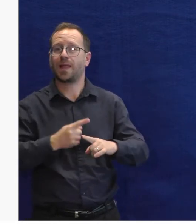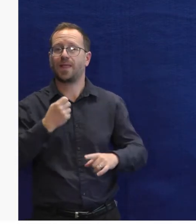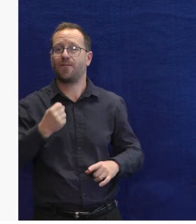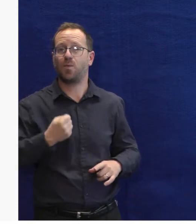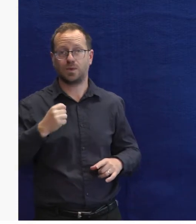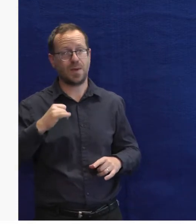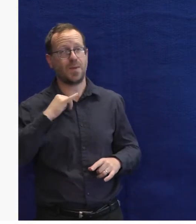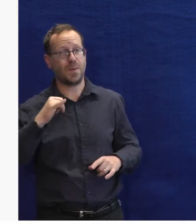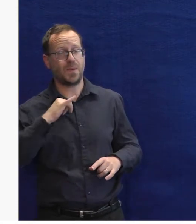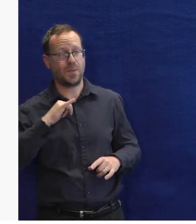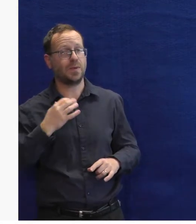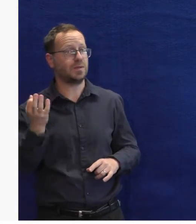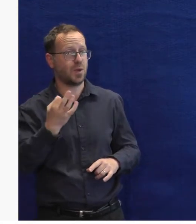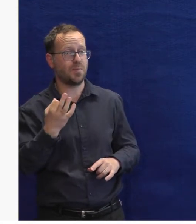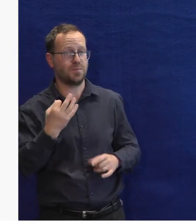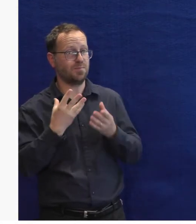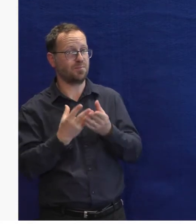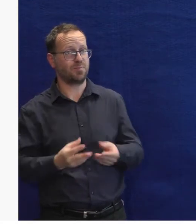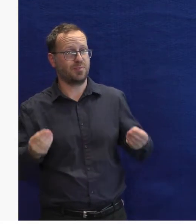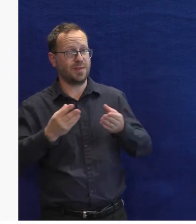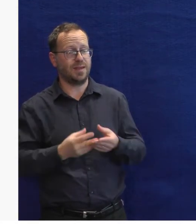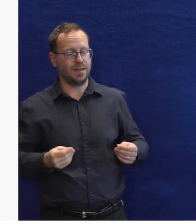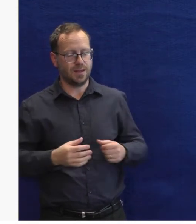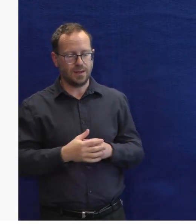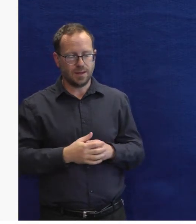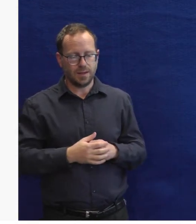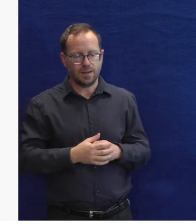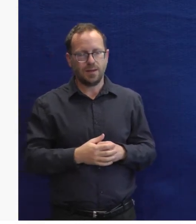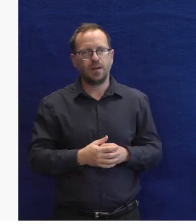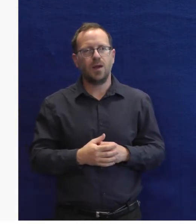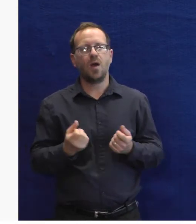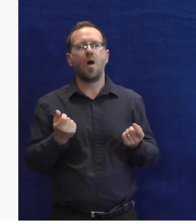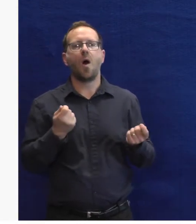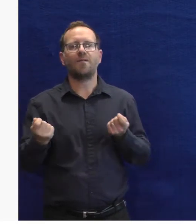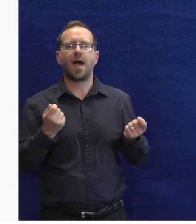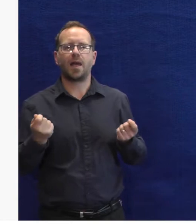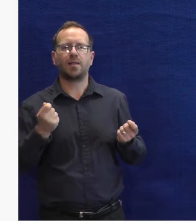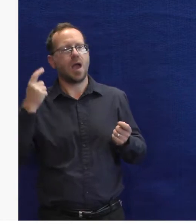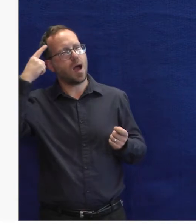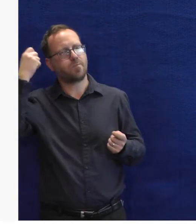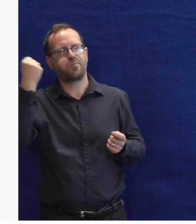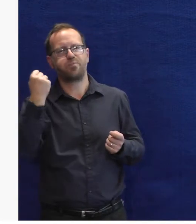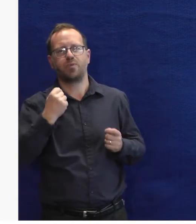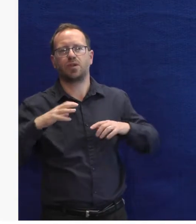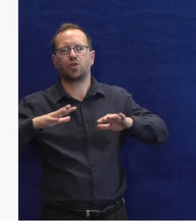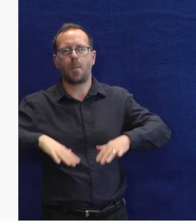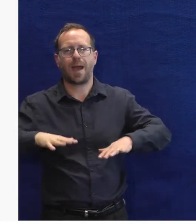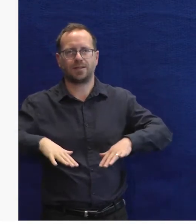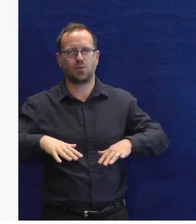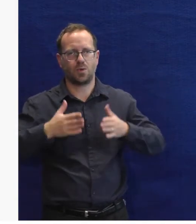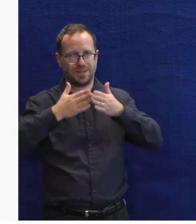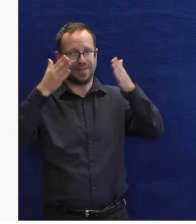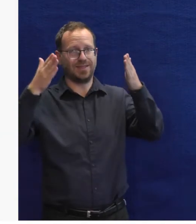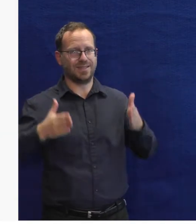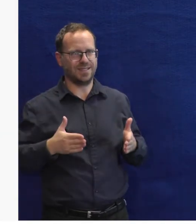konkrétní funkce, která je zajímavá, proč jsme vlastně dneska tady, také je